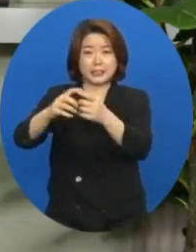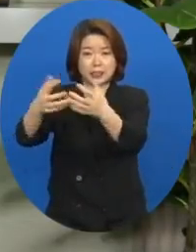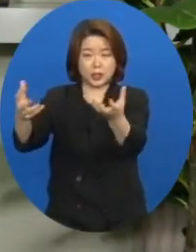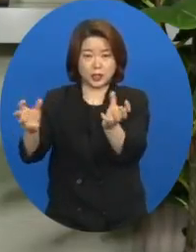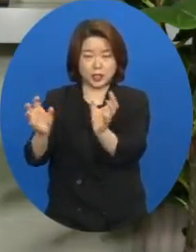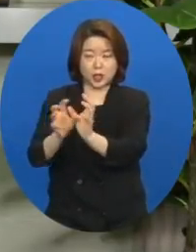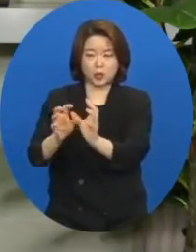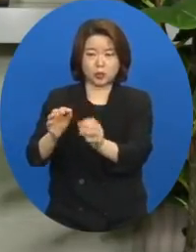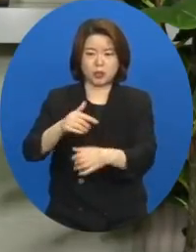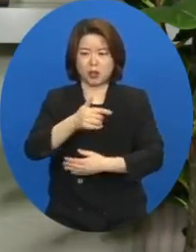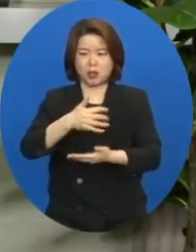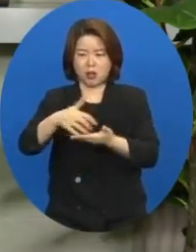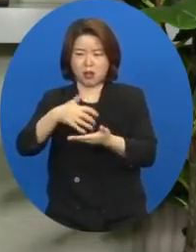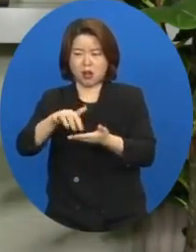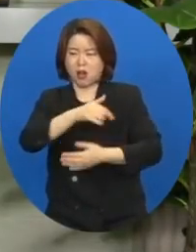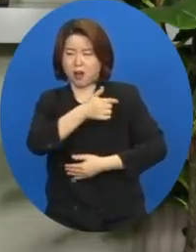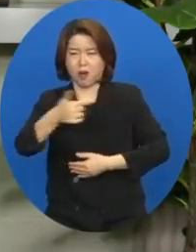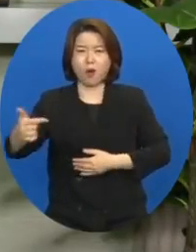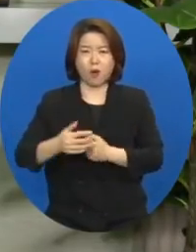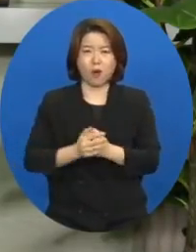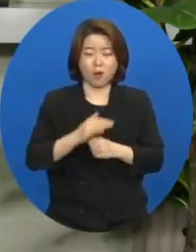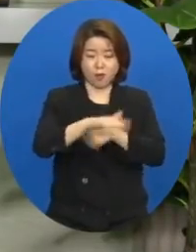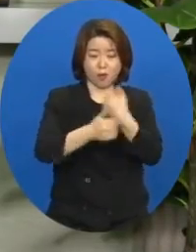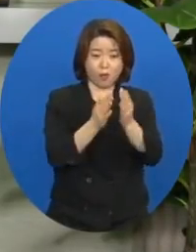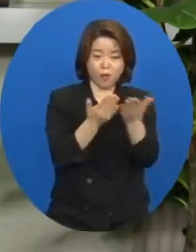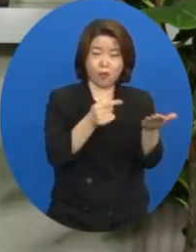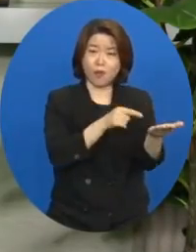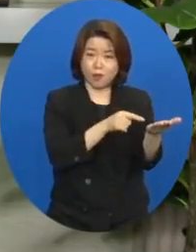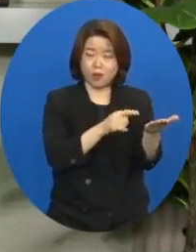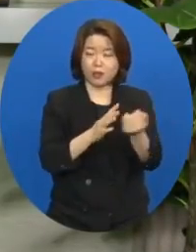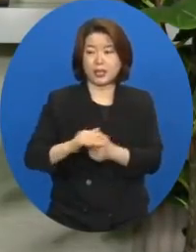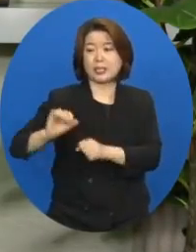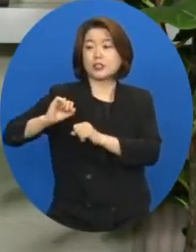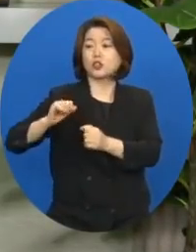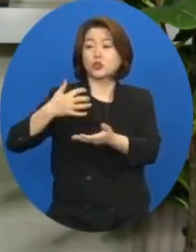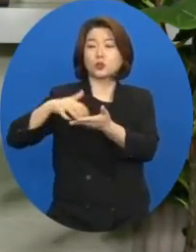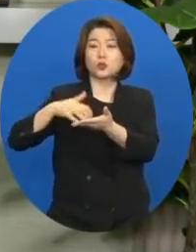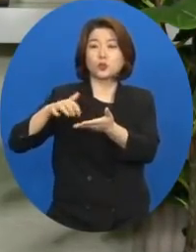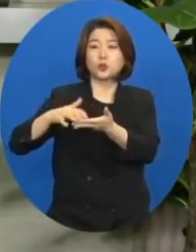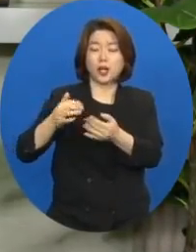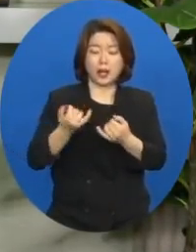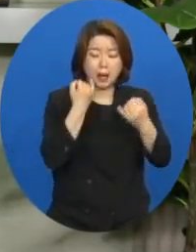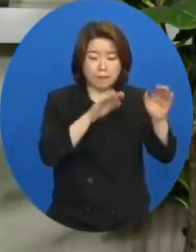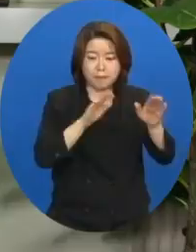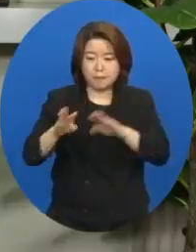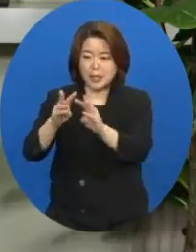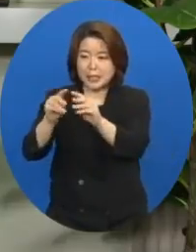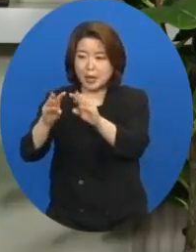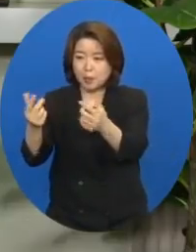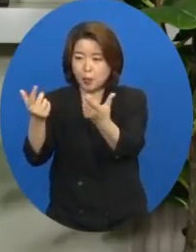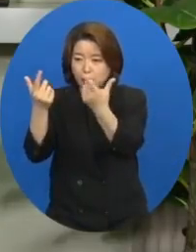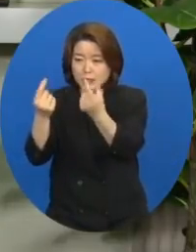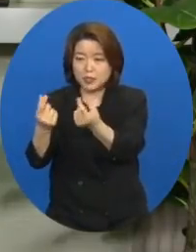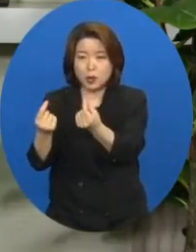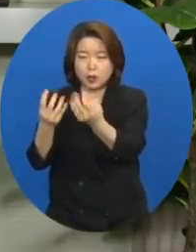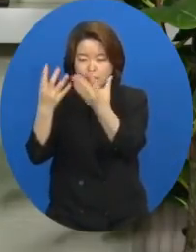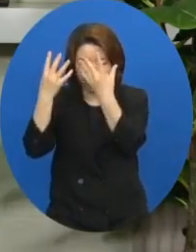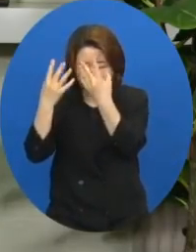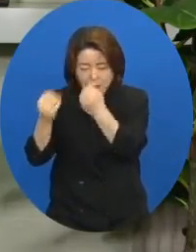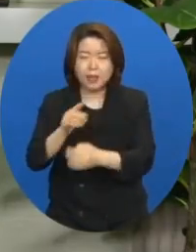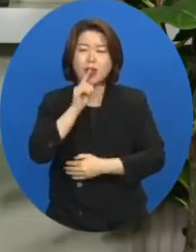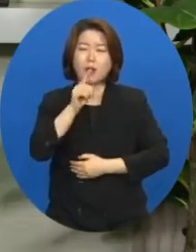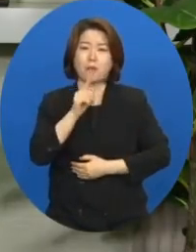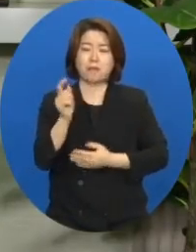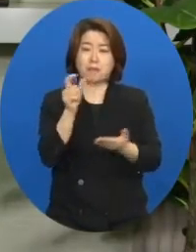얼마나 컸던지 성경은 그 군사의 수가 바다의 모래와 같이 많았다. 그